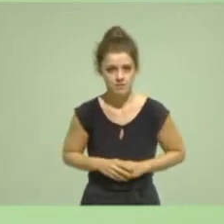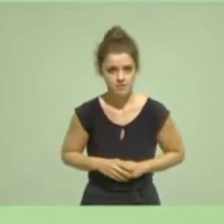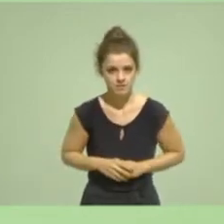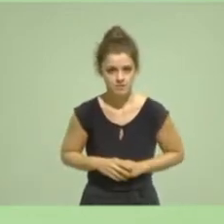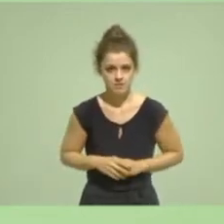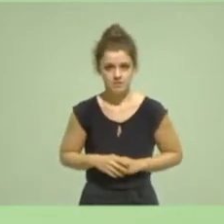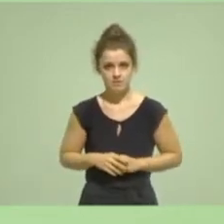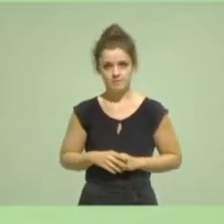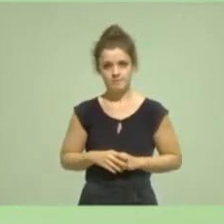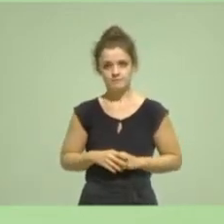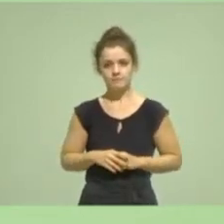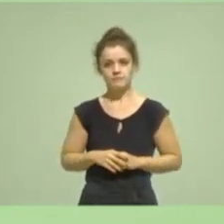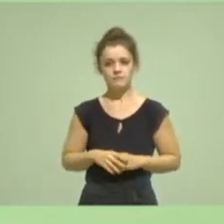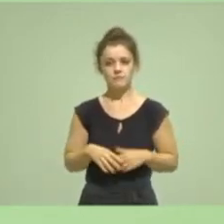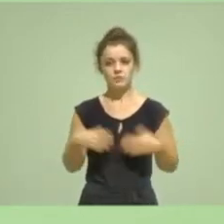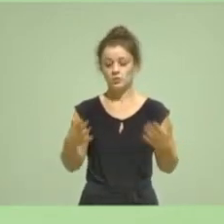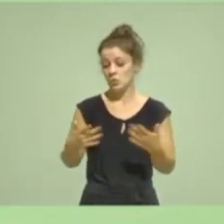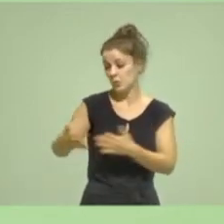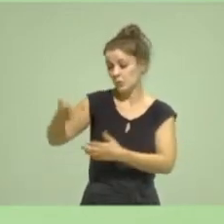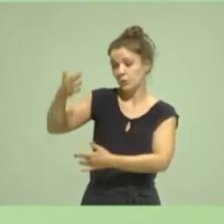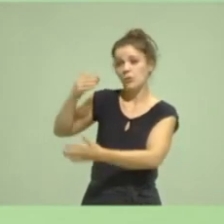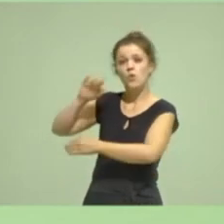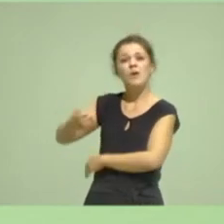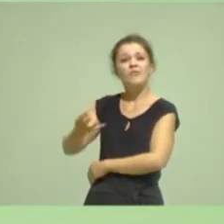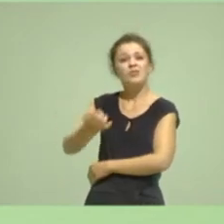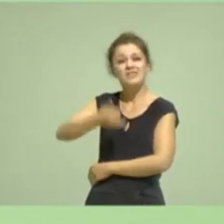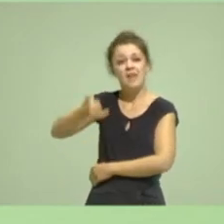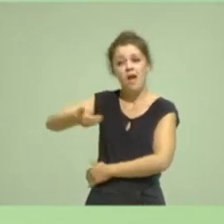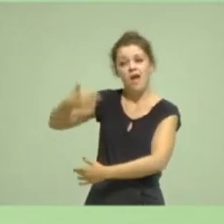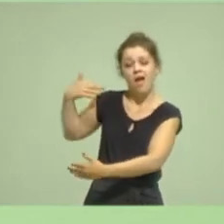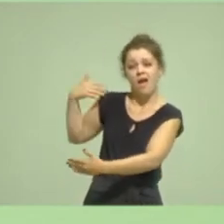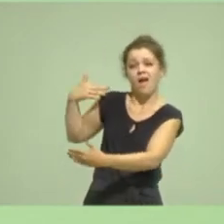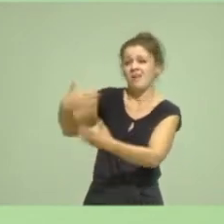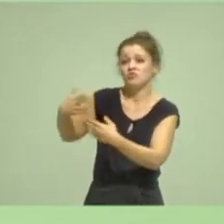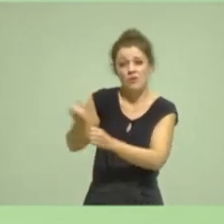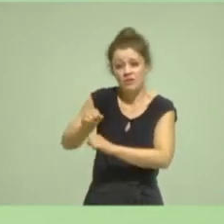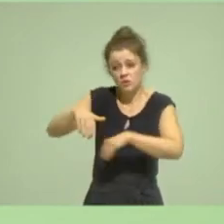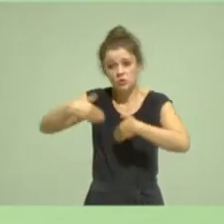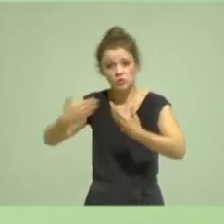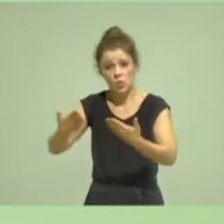es es uns in über 40 Jahren Parteigeschichte noch nicht gelungen ist. Das ist das große Potenzial, was wir aufgeschrieben haben.